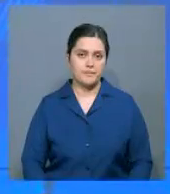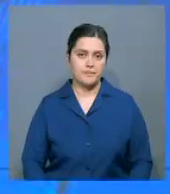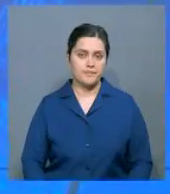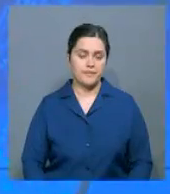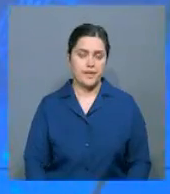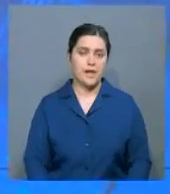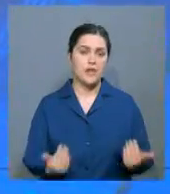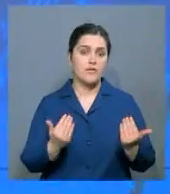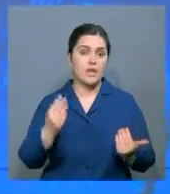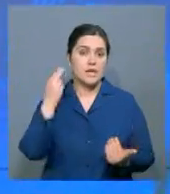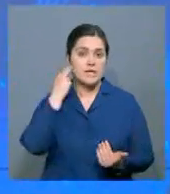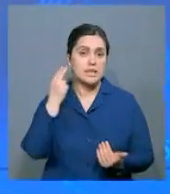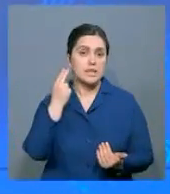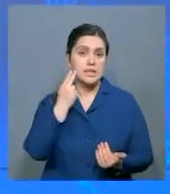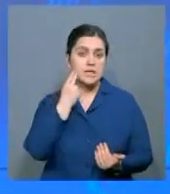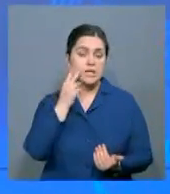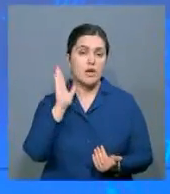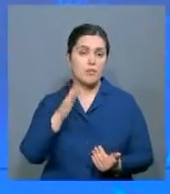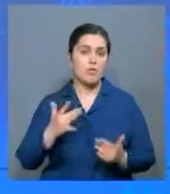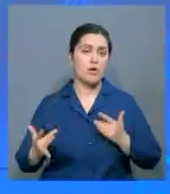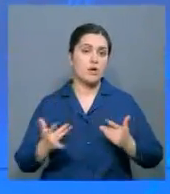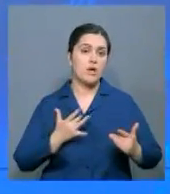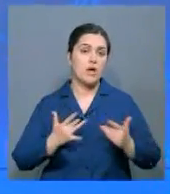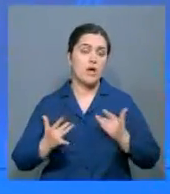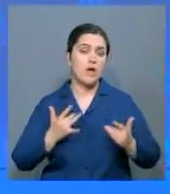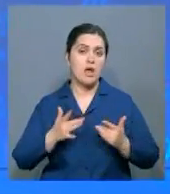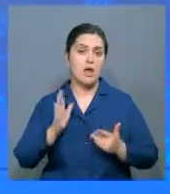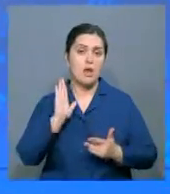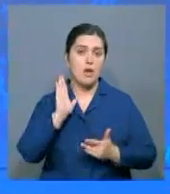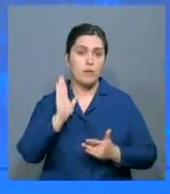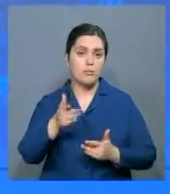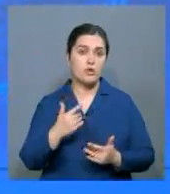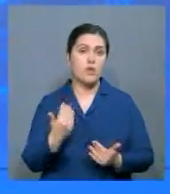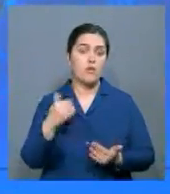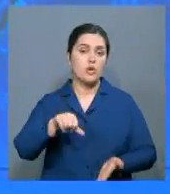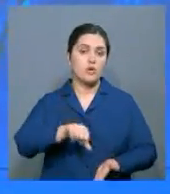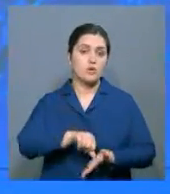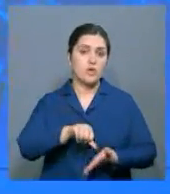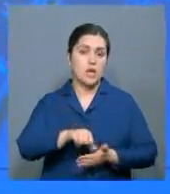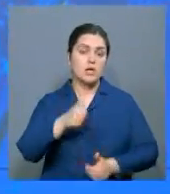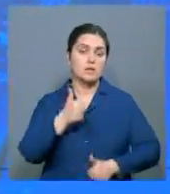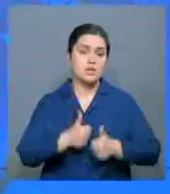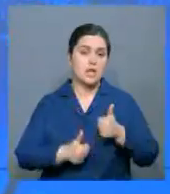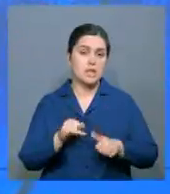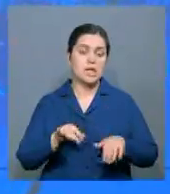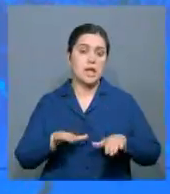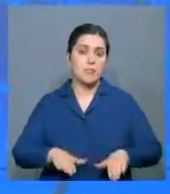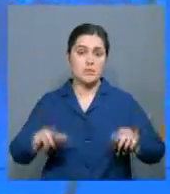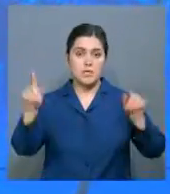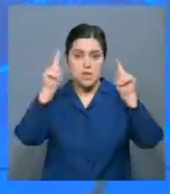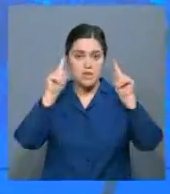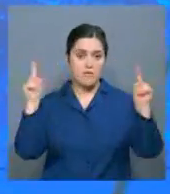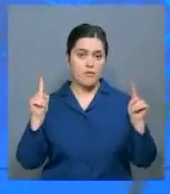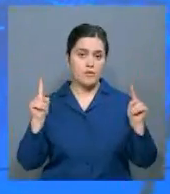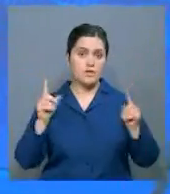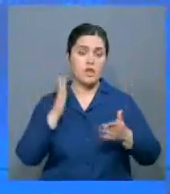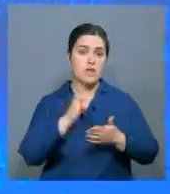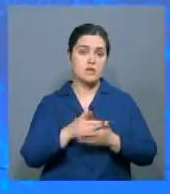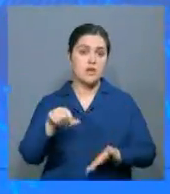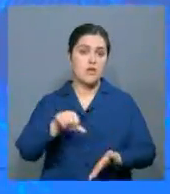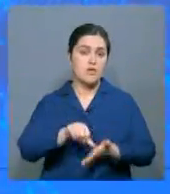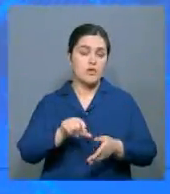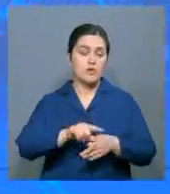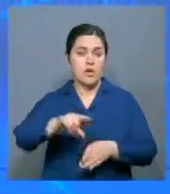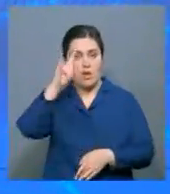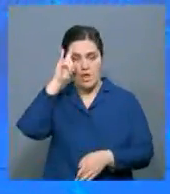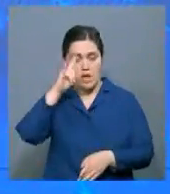Сегодня в Китае состоится галоконцерт проекта I'm a Singer. В нем будут участвовать как конкурсанты, так и местные звезды. Ожидается, что